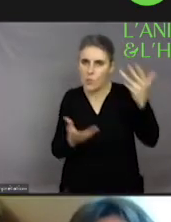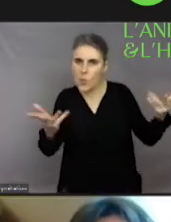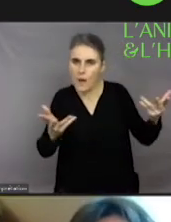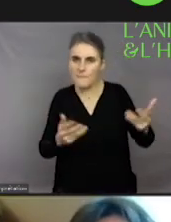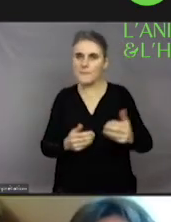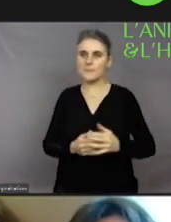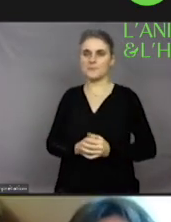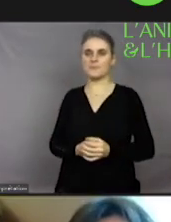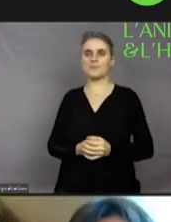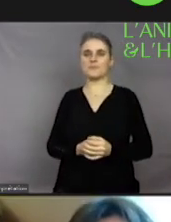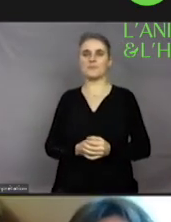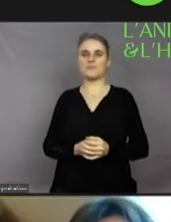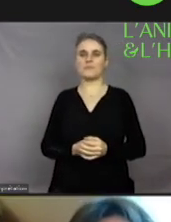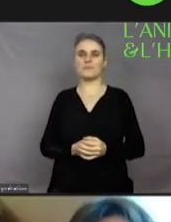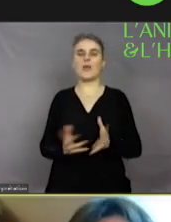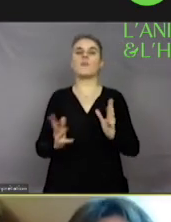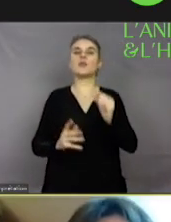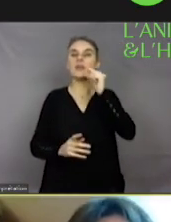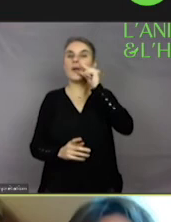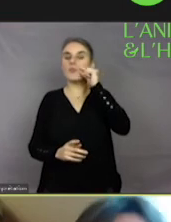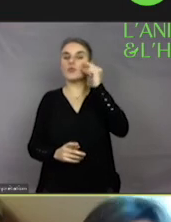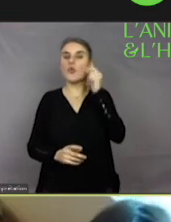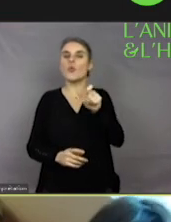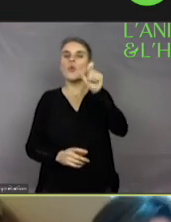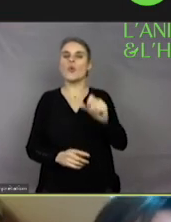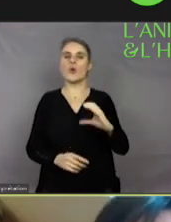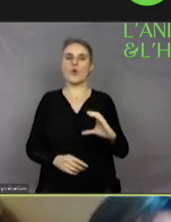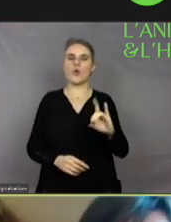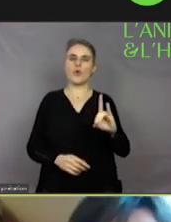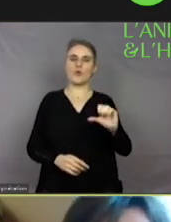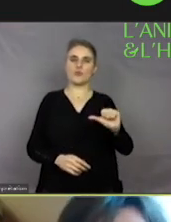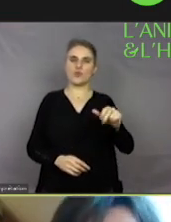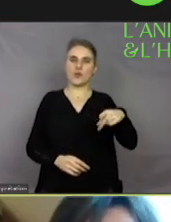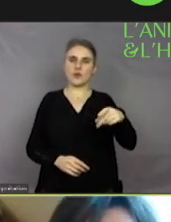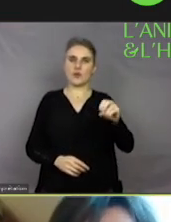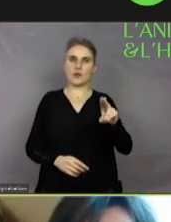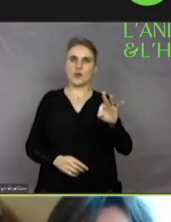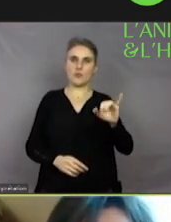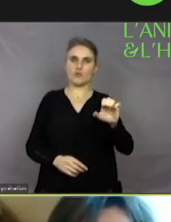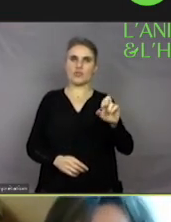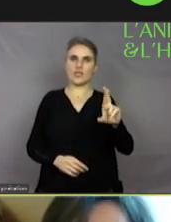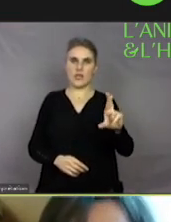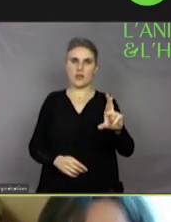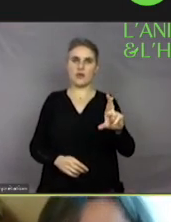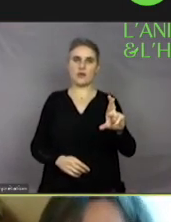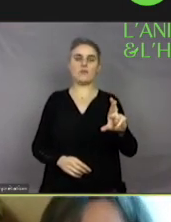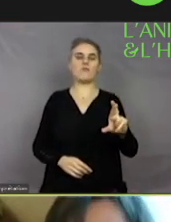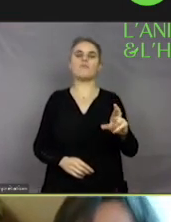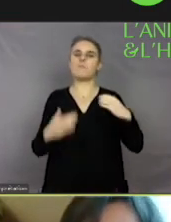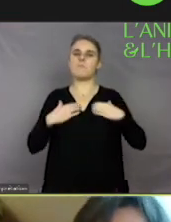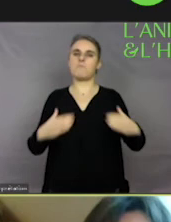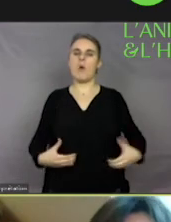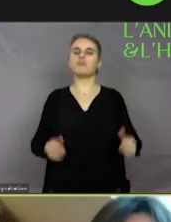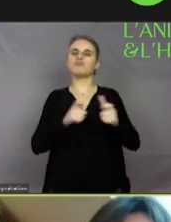membre de la Société française de zoosémiotiques, qui est vice